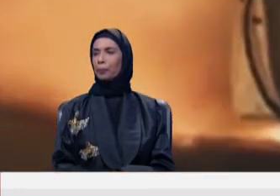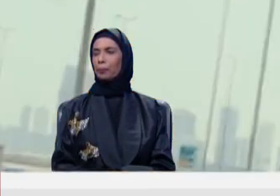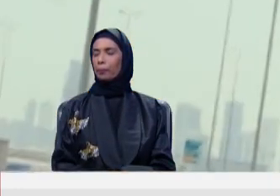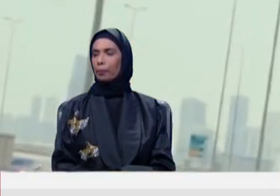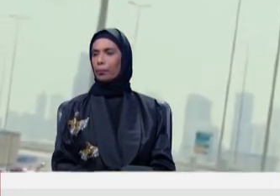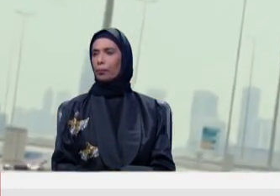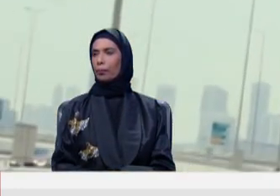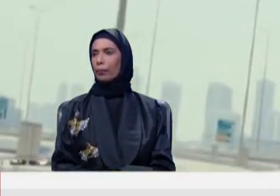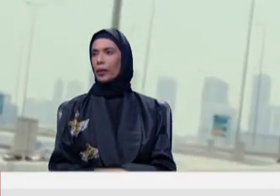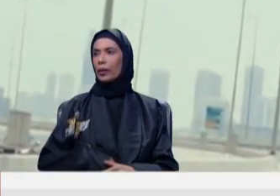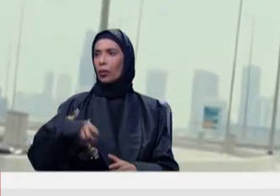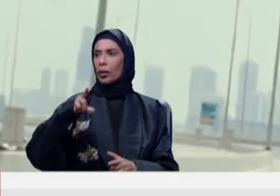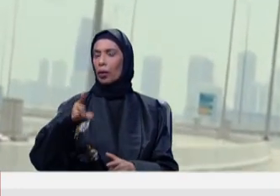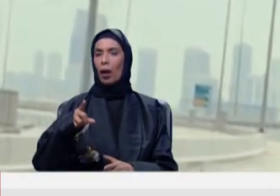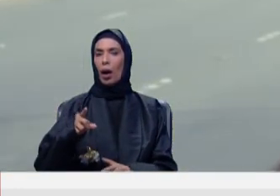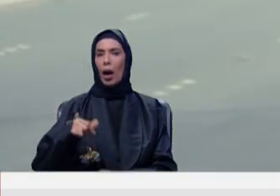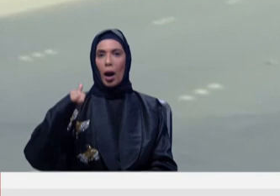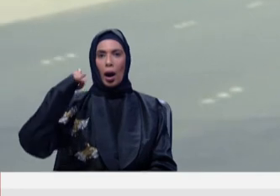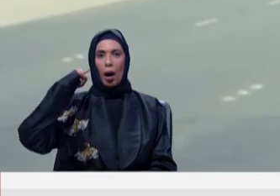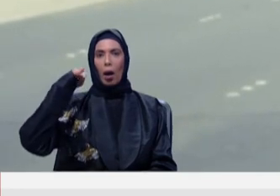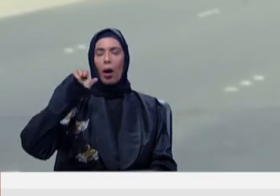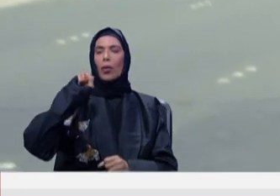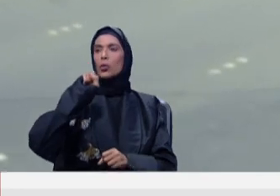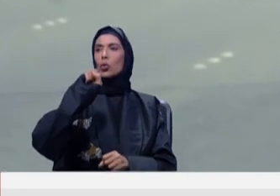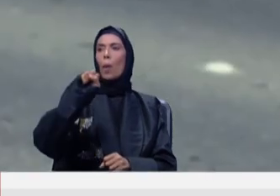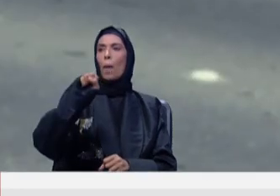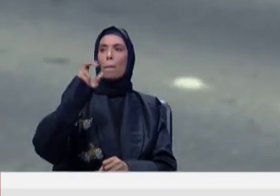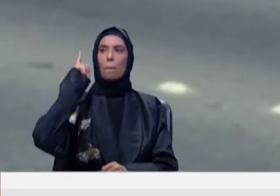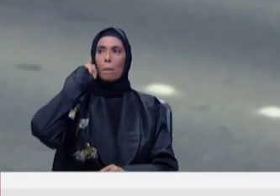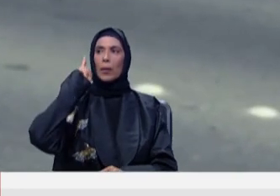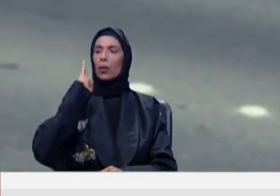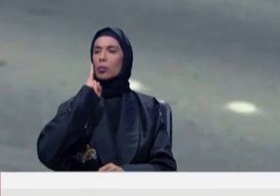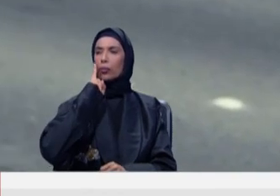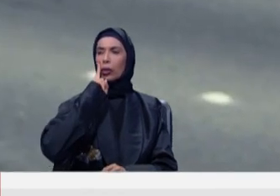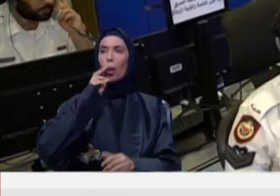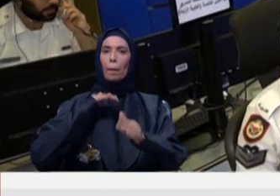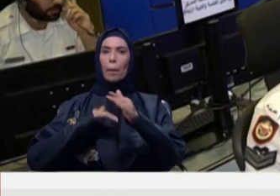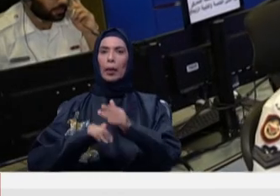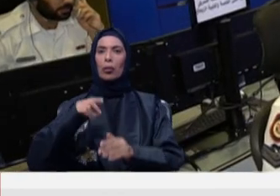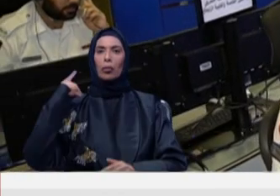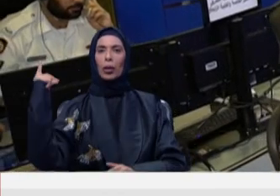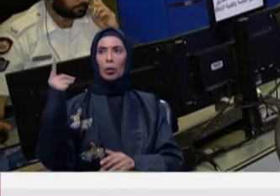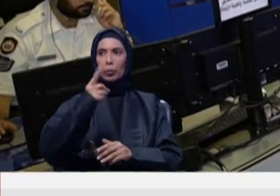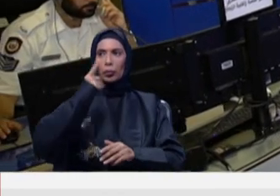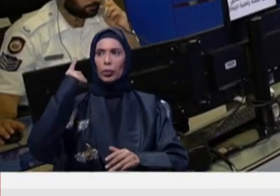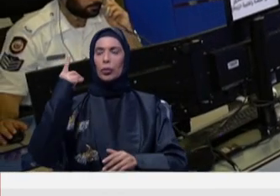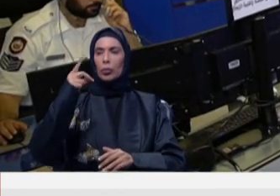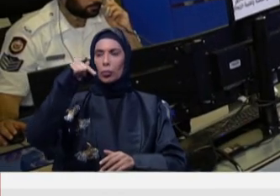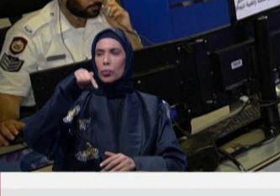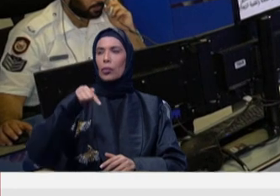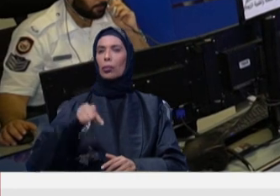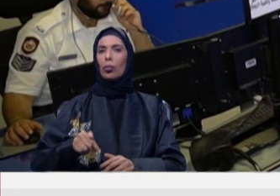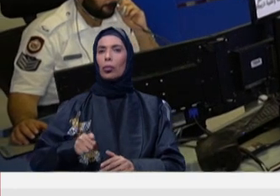وزارة الداخلية خاص بفئة الصم والبكم داخل غرفة العمليات الرئيسية يأتي